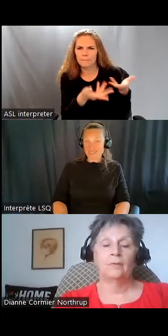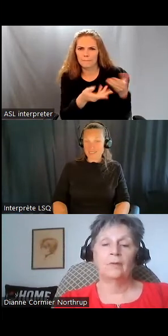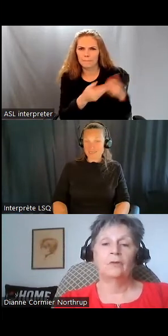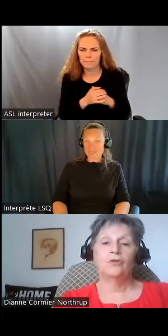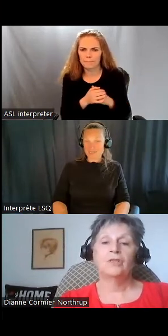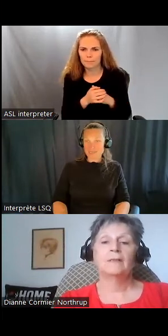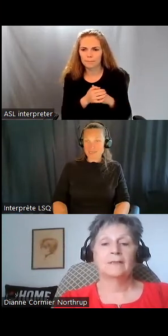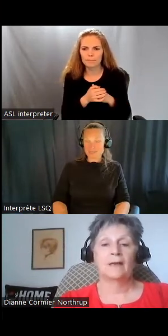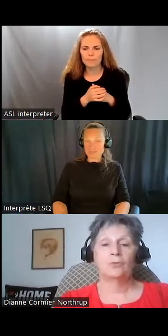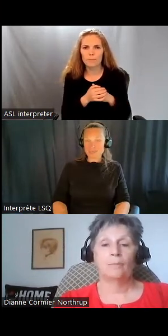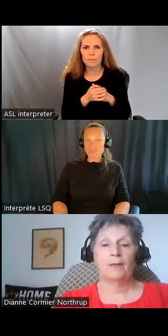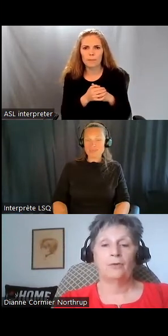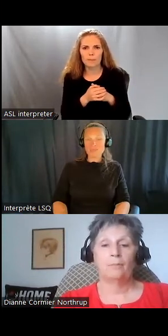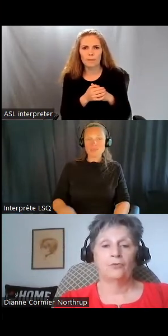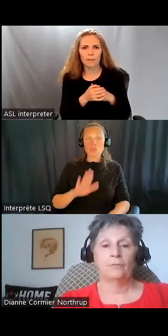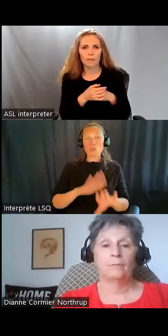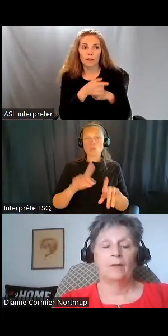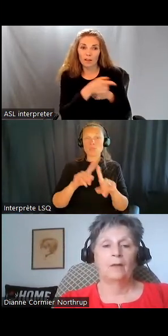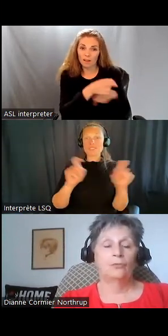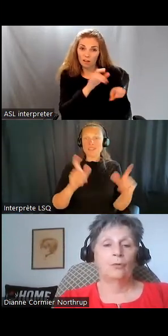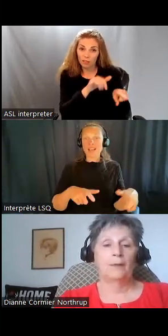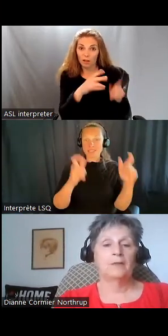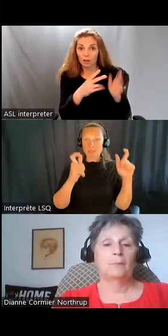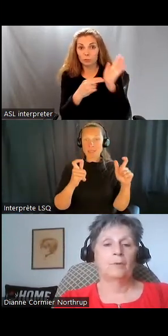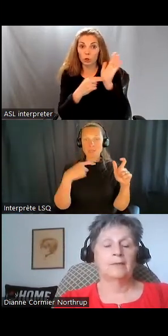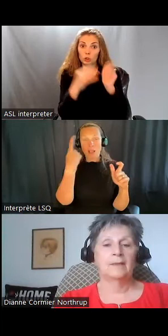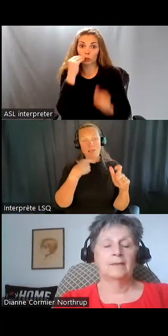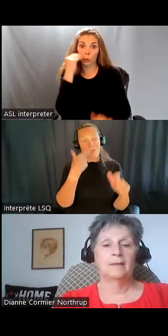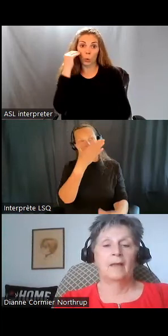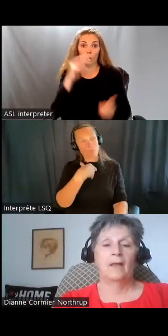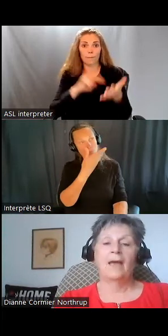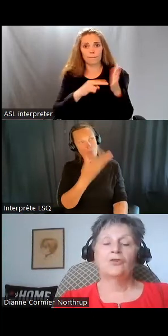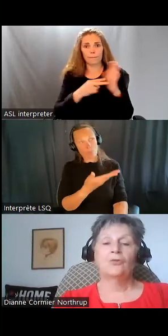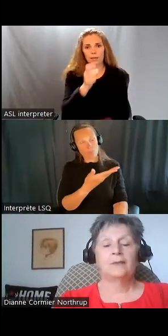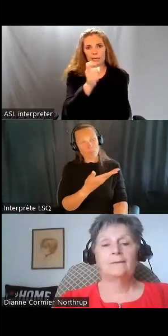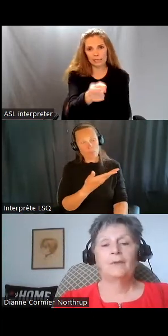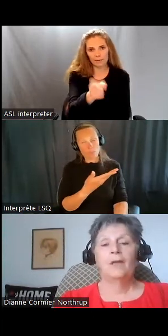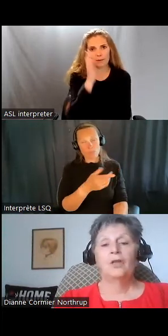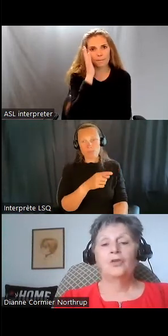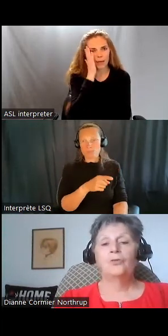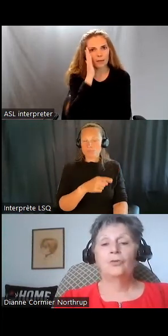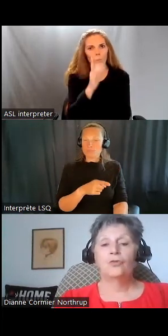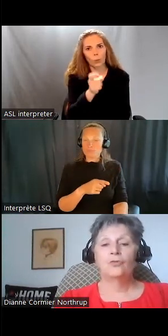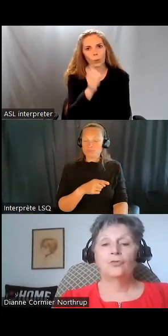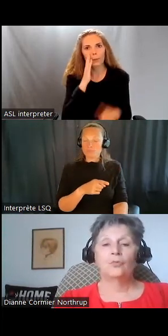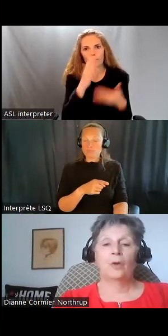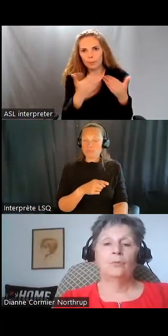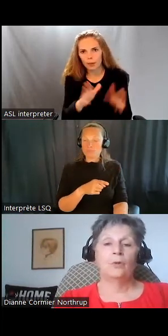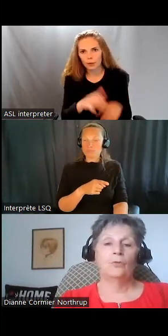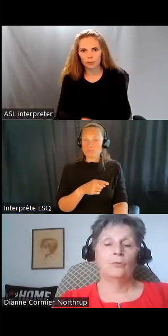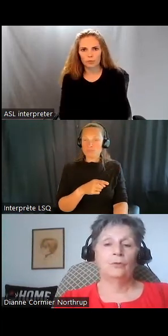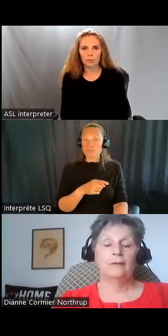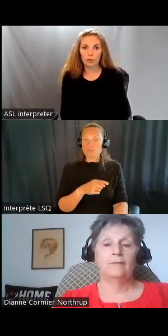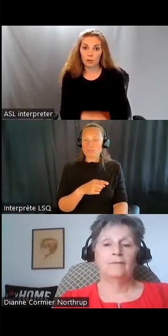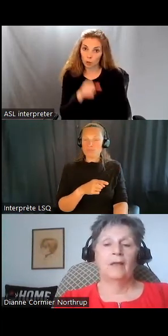dans les établissements d'aujourd'hui, on vous parle, on vous dit que vous avez votre propre